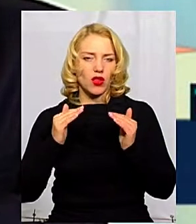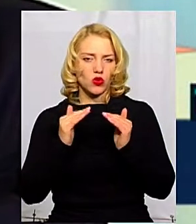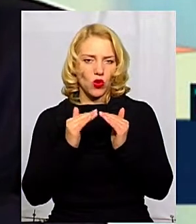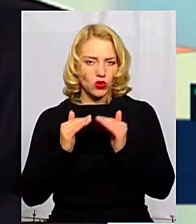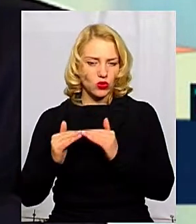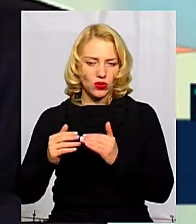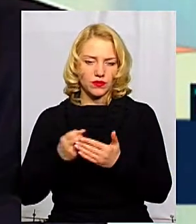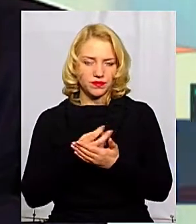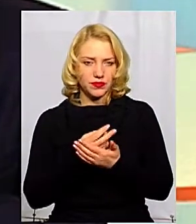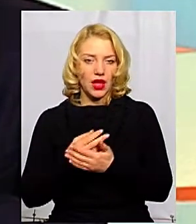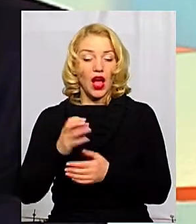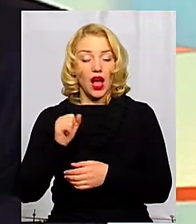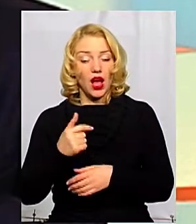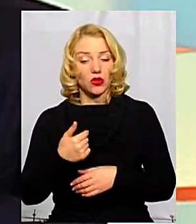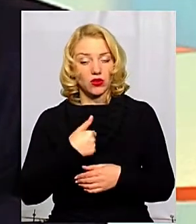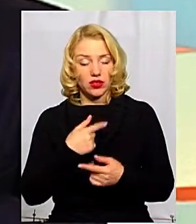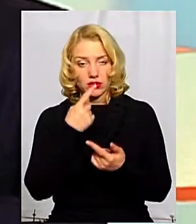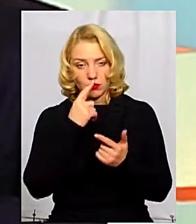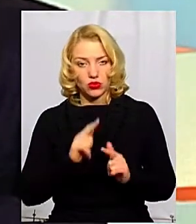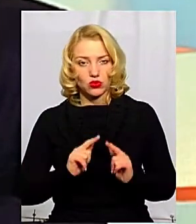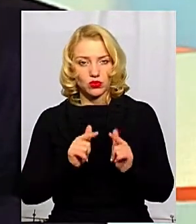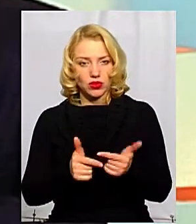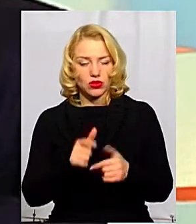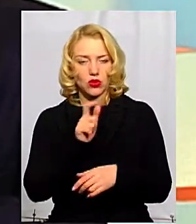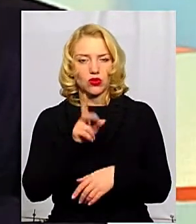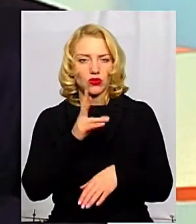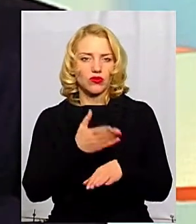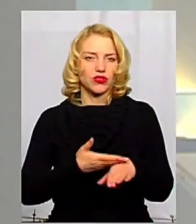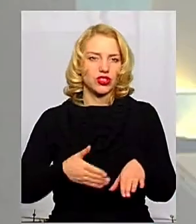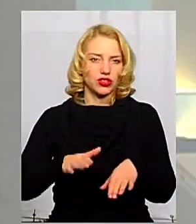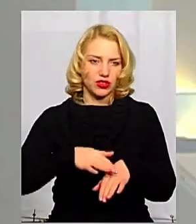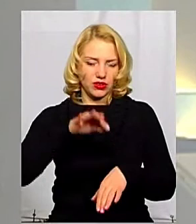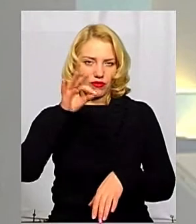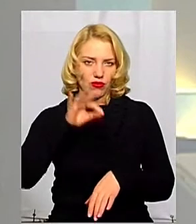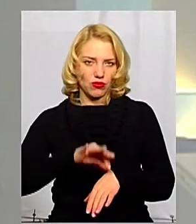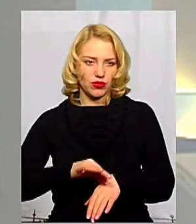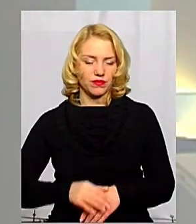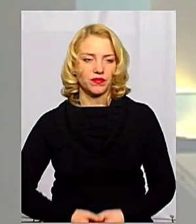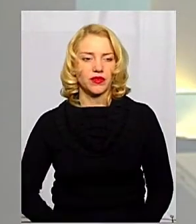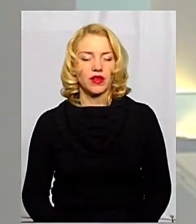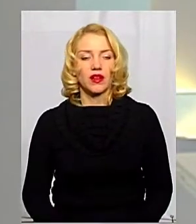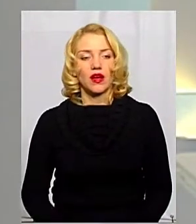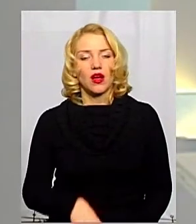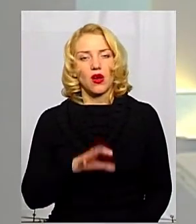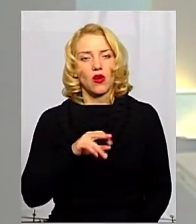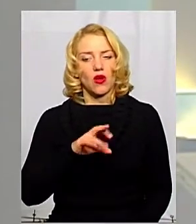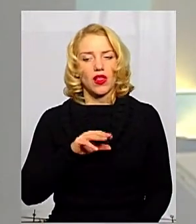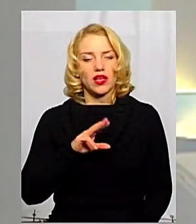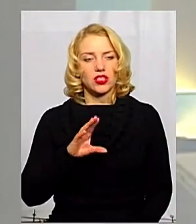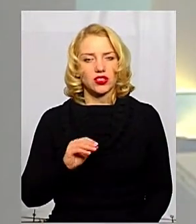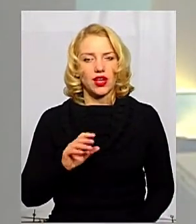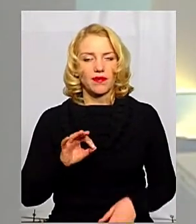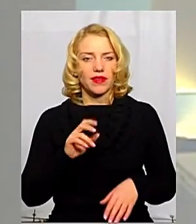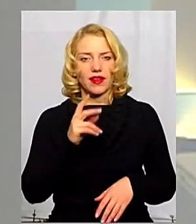все-таки пацієнти з більш важкими проявами хвороби. Пане Валеже, а грип, на